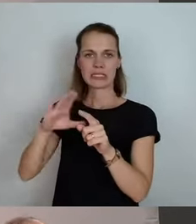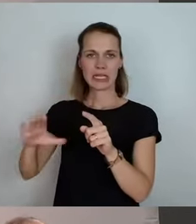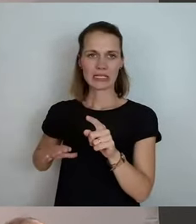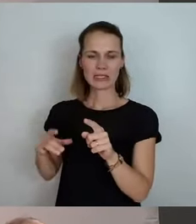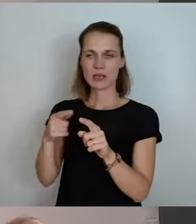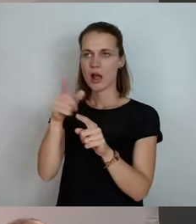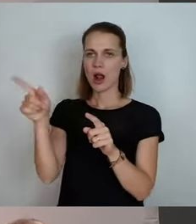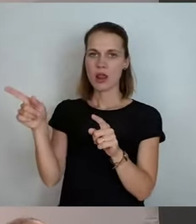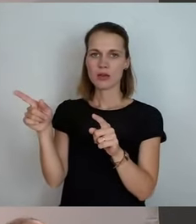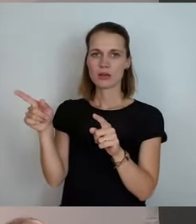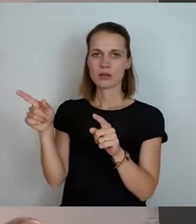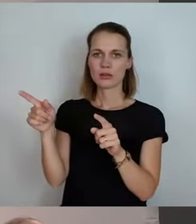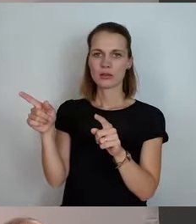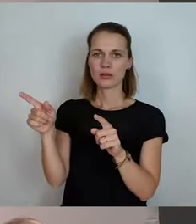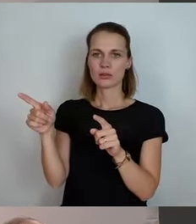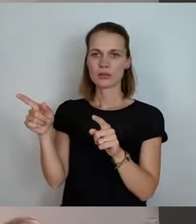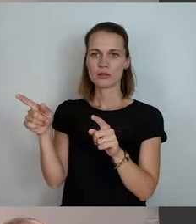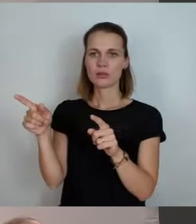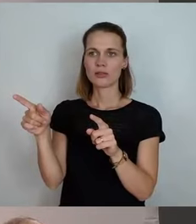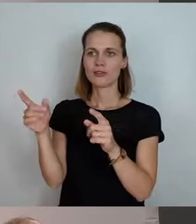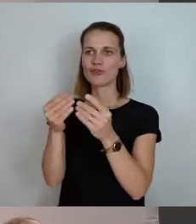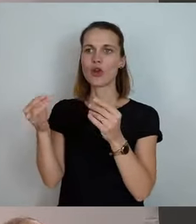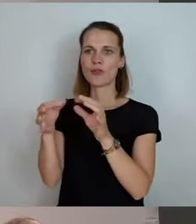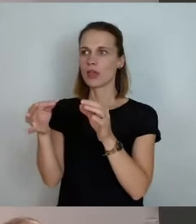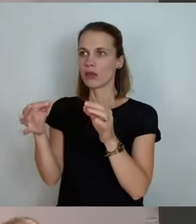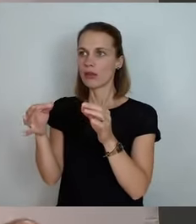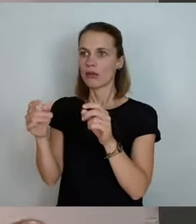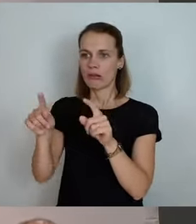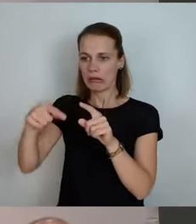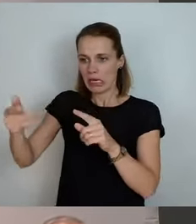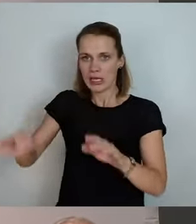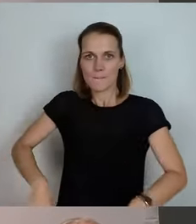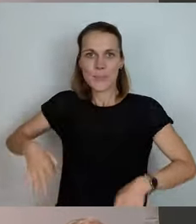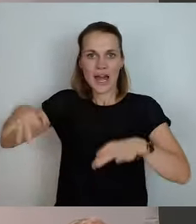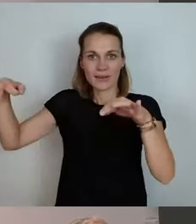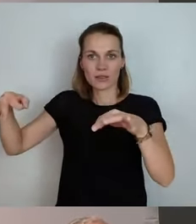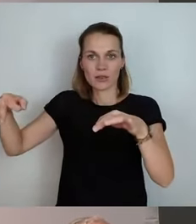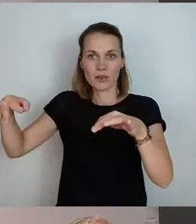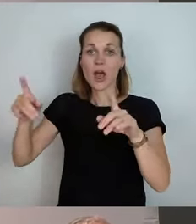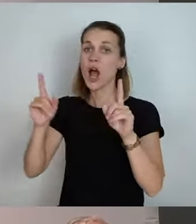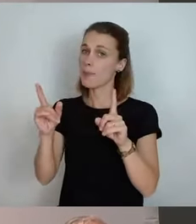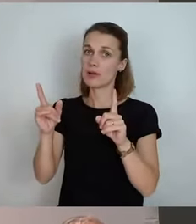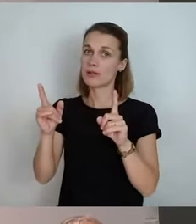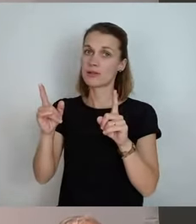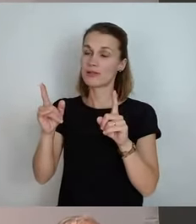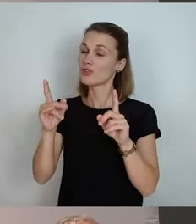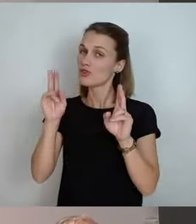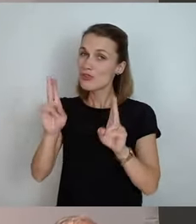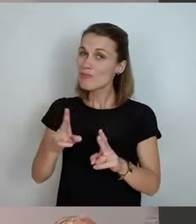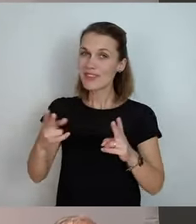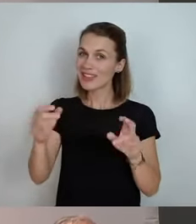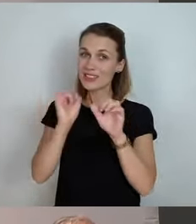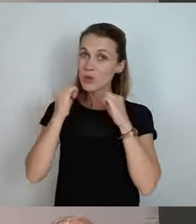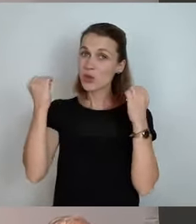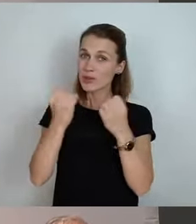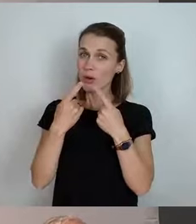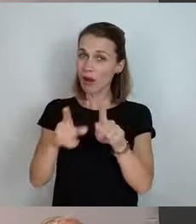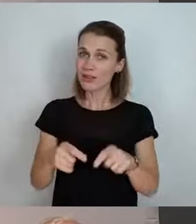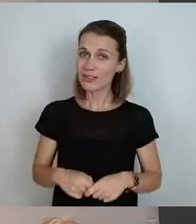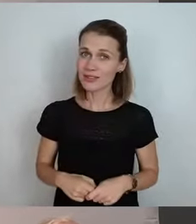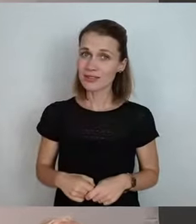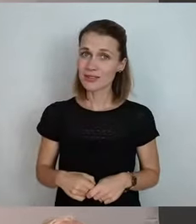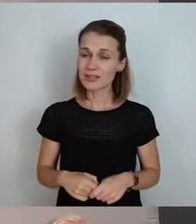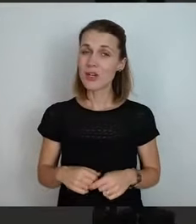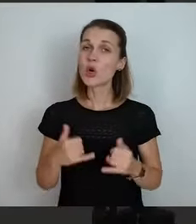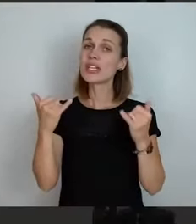kurz vorm Notstand stehen. Die Situation ist so aber nicht. Und es ist die Kunst,